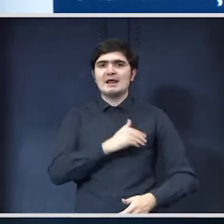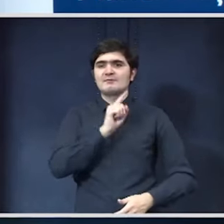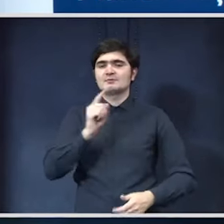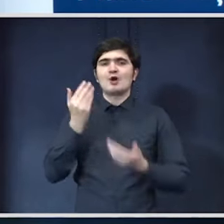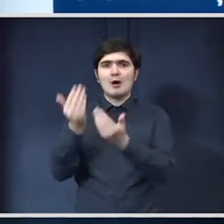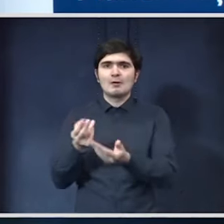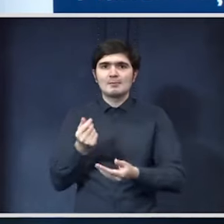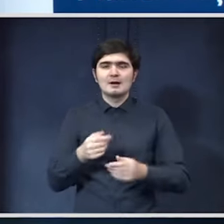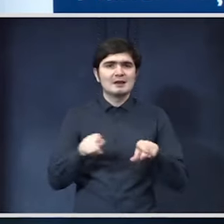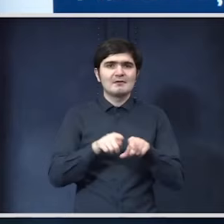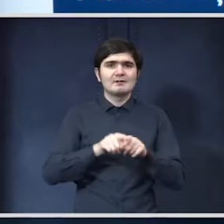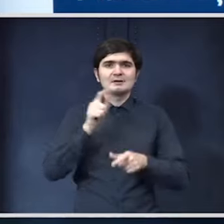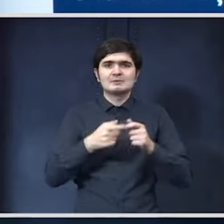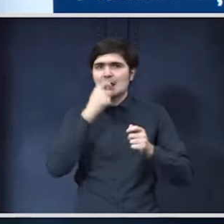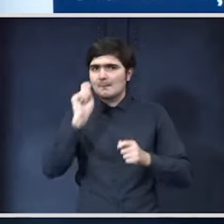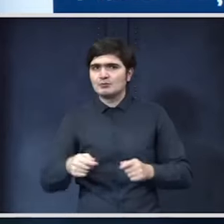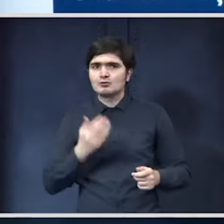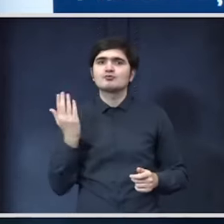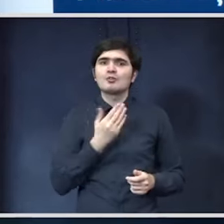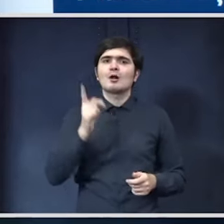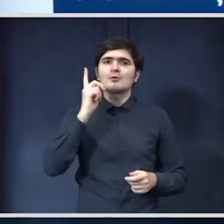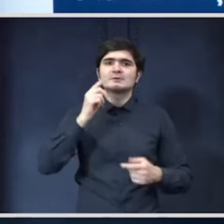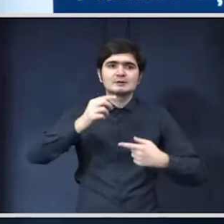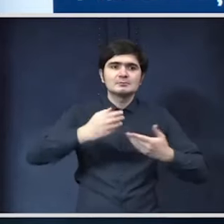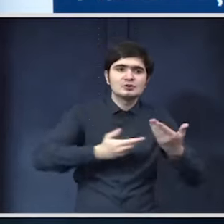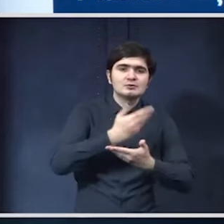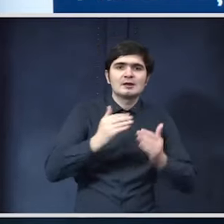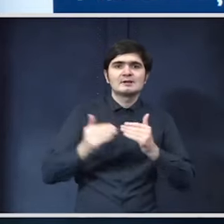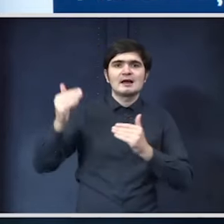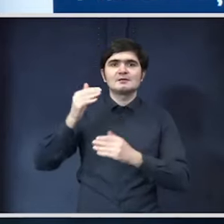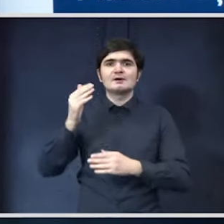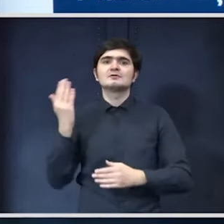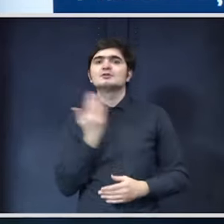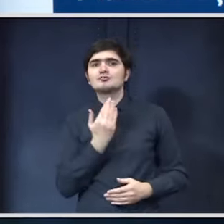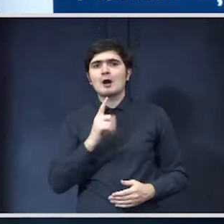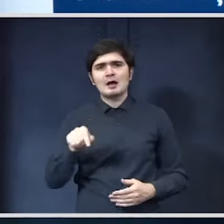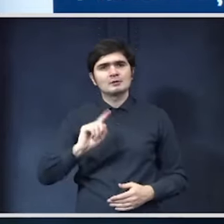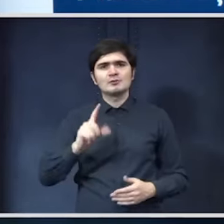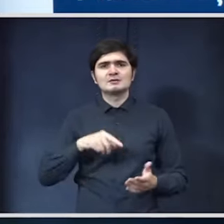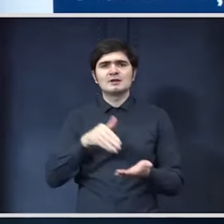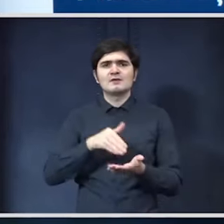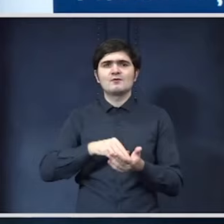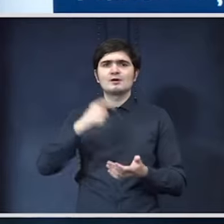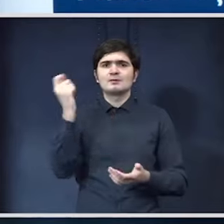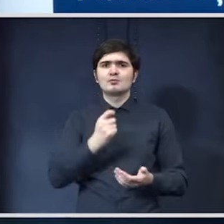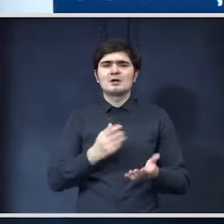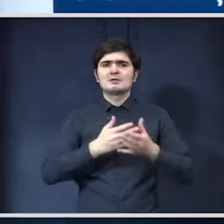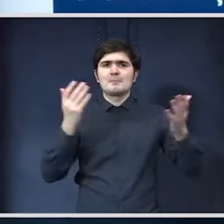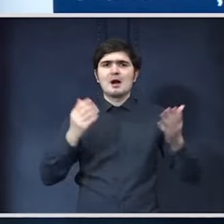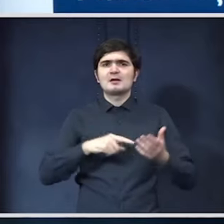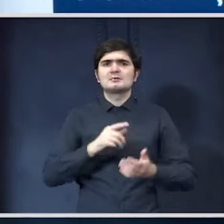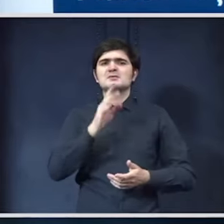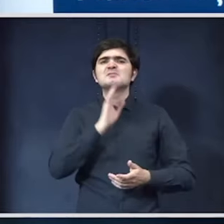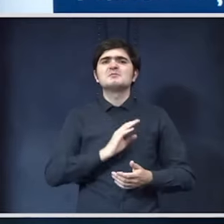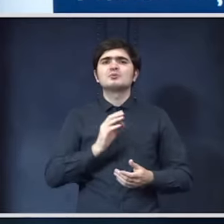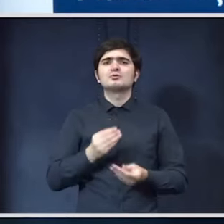partea de abandon școlar va fi gestionată la nivelul școlii aici nu e o nevoie de proiecte mari în sensul tradițional ci pur și simplu niște